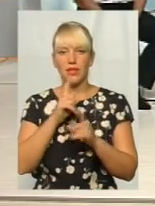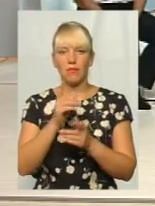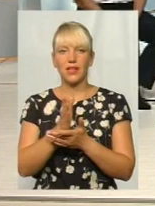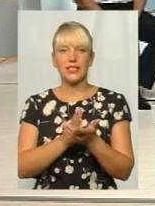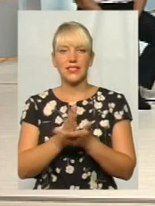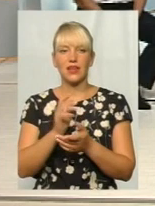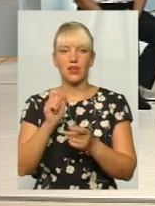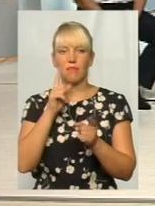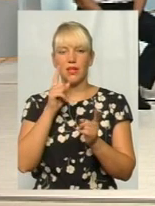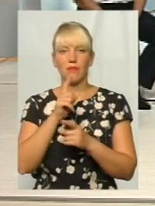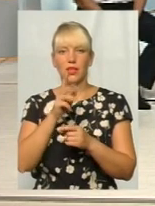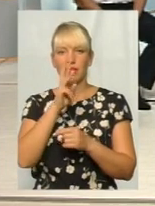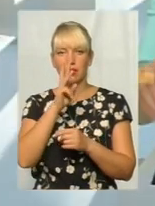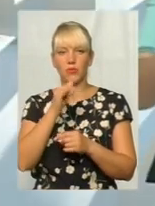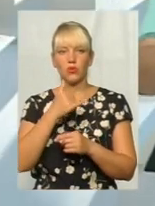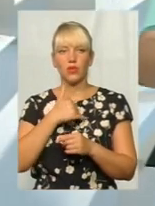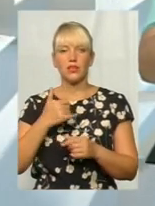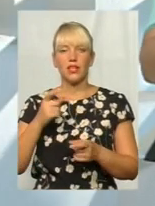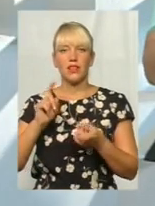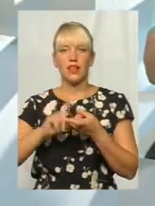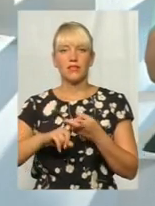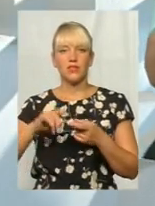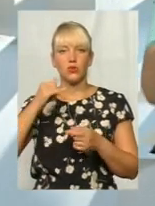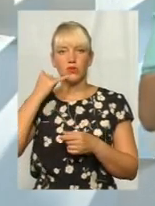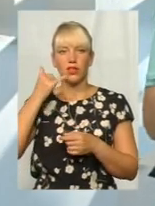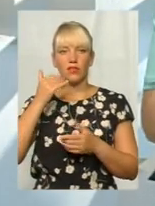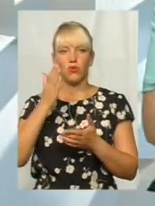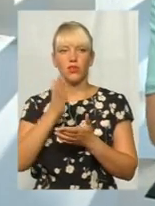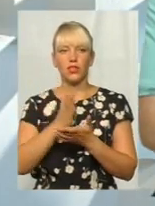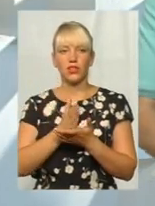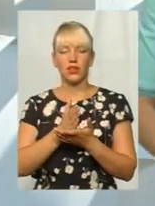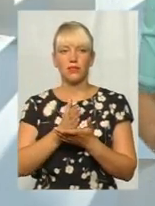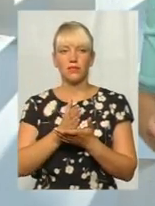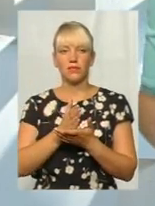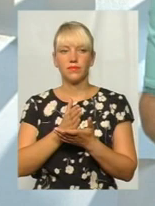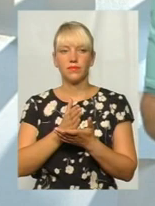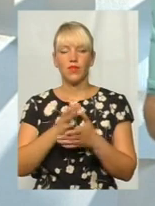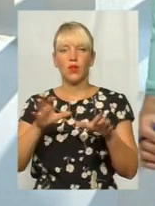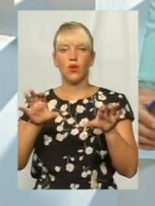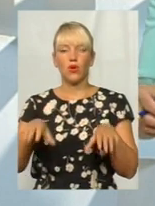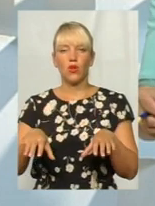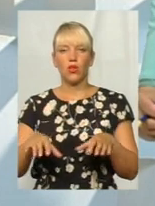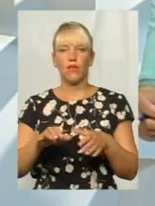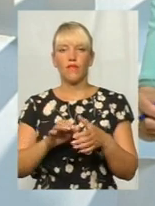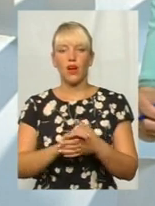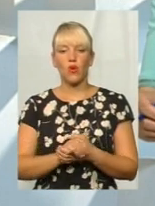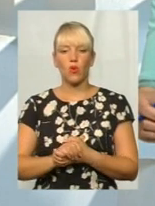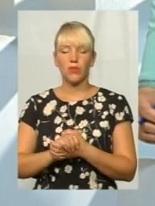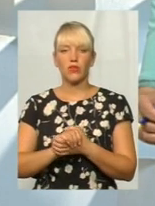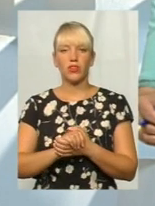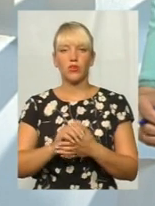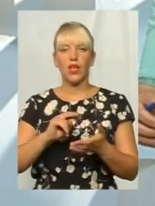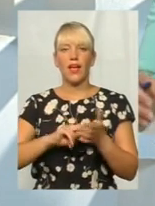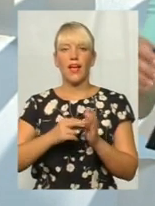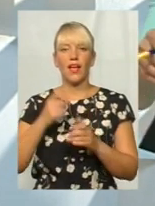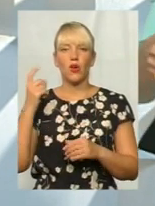про це ще поговоримо. В нас на зв'язку телефоном є голова Комітету економістів України